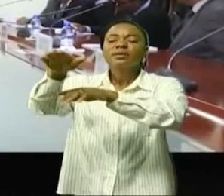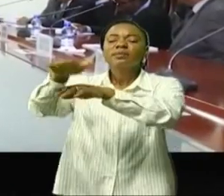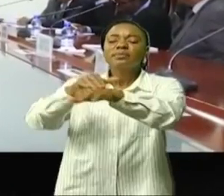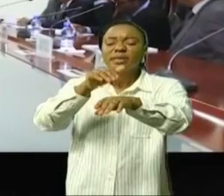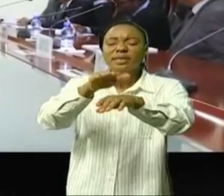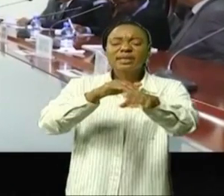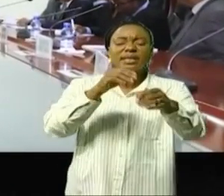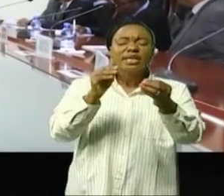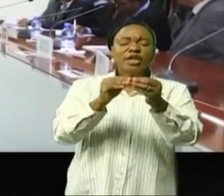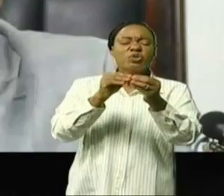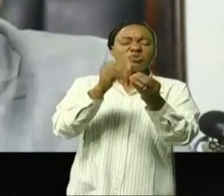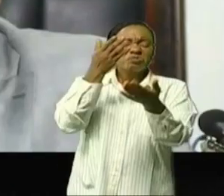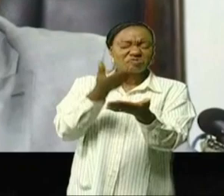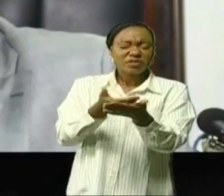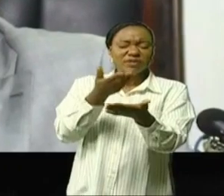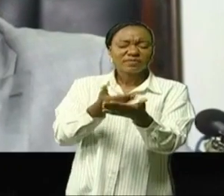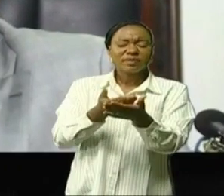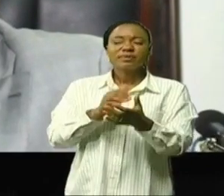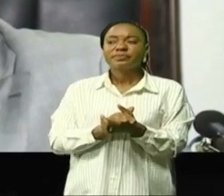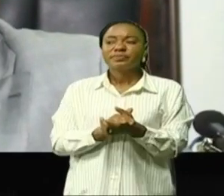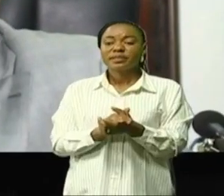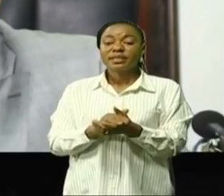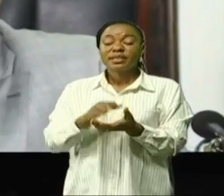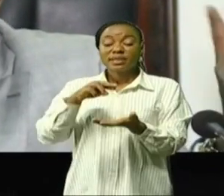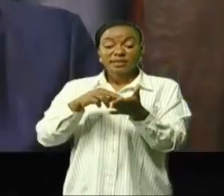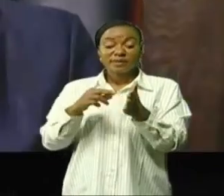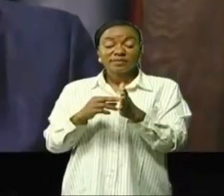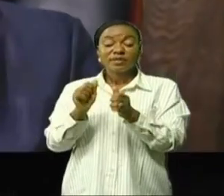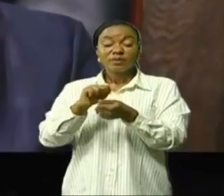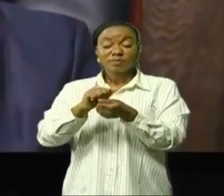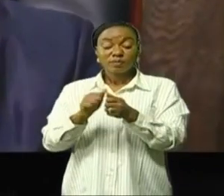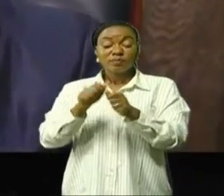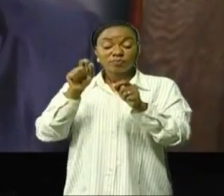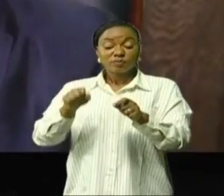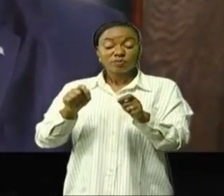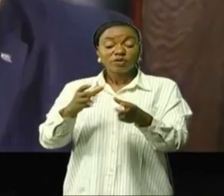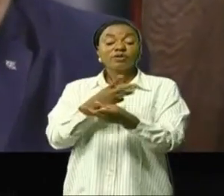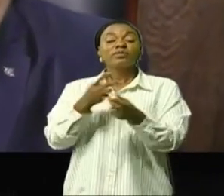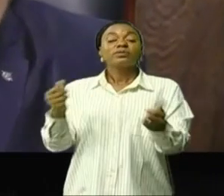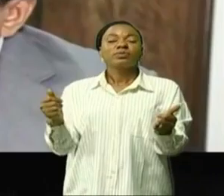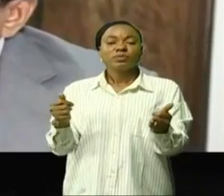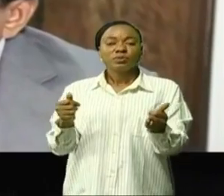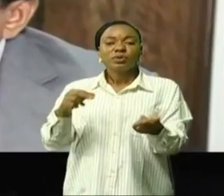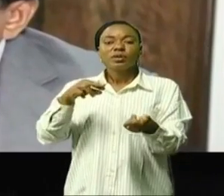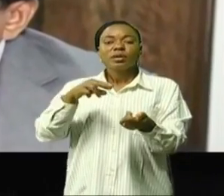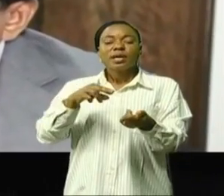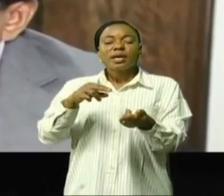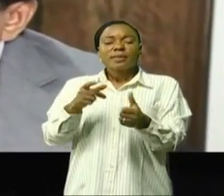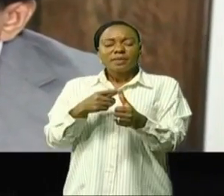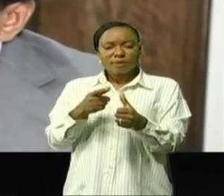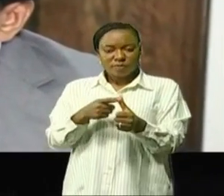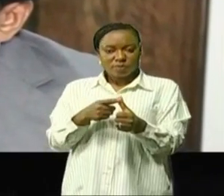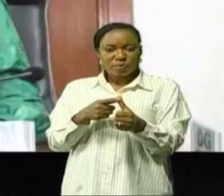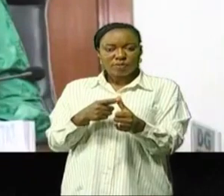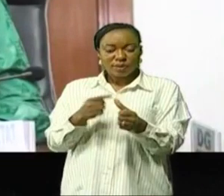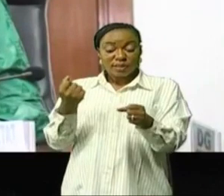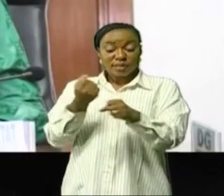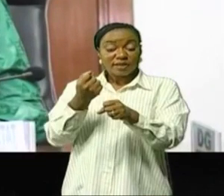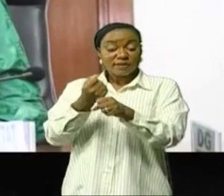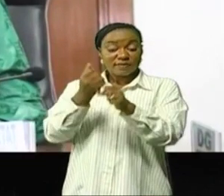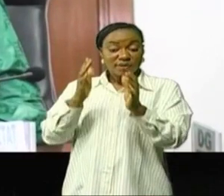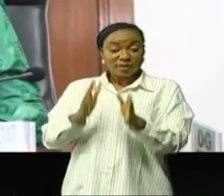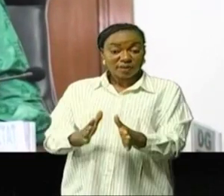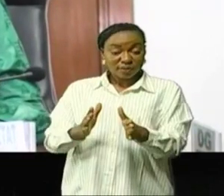réunion d'urgence pour ce faire. Le problème qui s'est posé doit être résolu. En tout cas, la priorité des personnels qui doivent